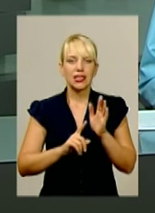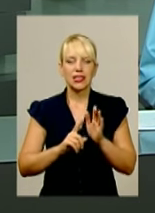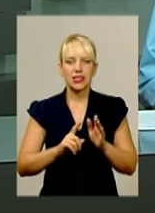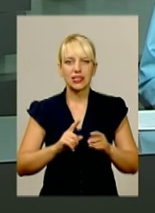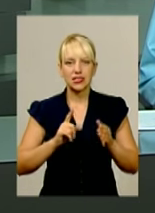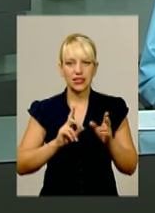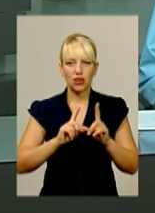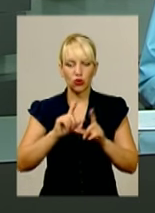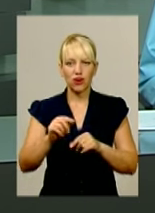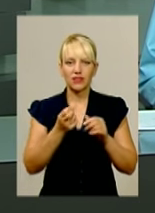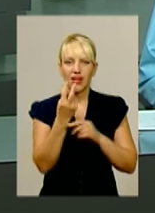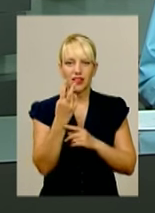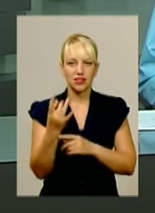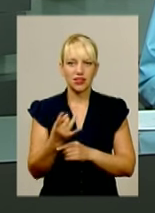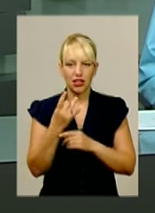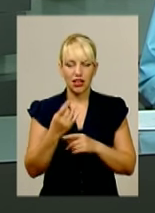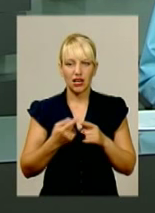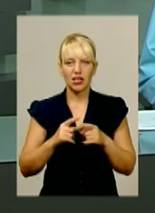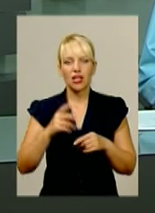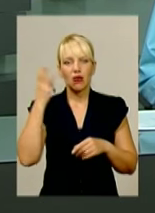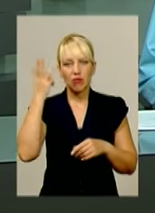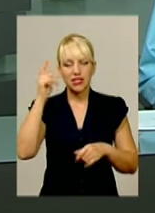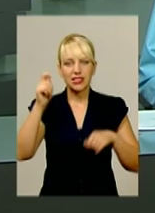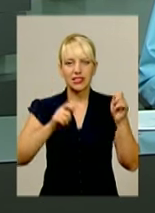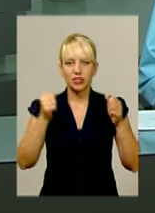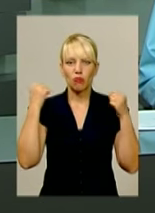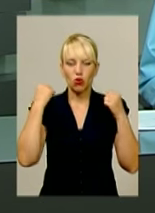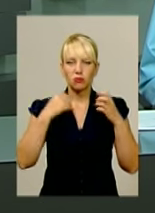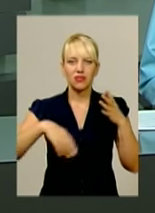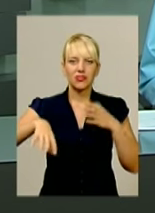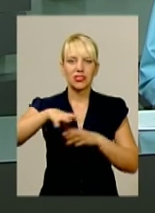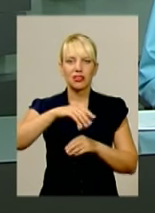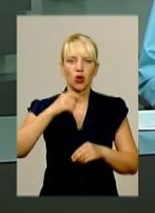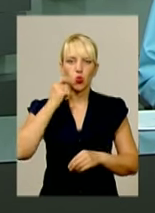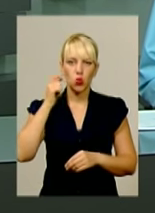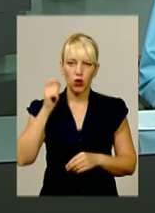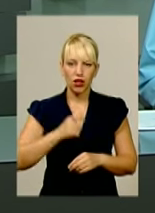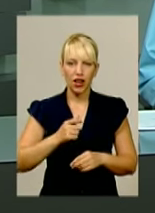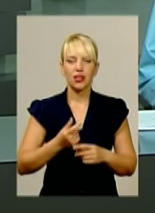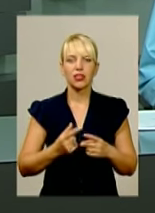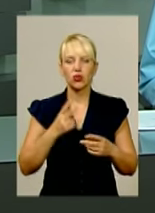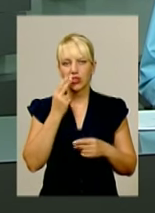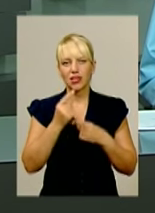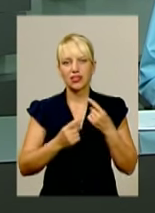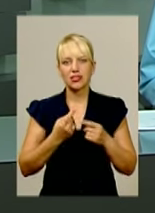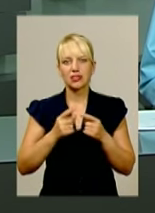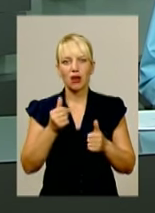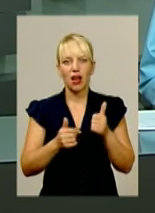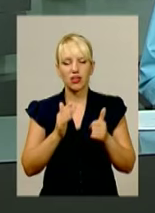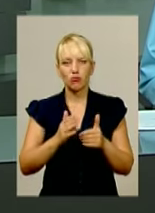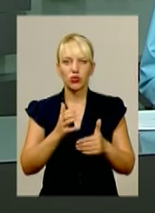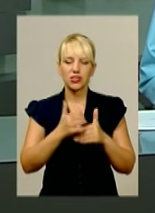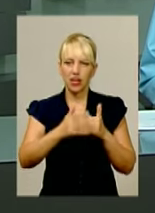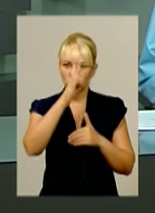23-26 серпня. До Хмельницького з'їдуться спортсмени з усієї України. Традиційно змагання відбудуться серед